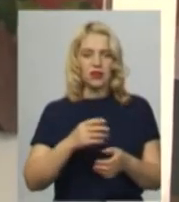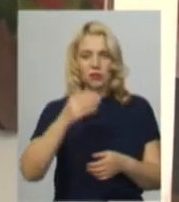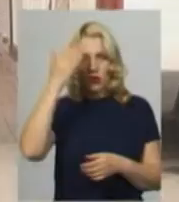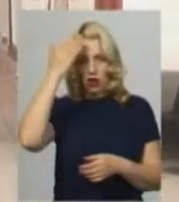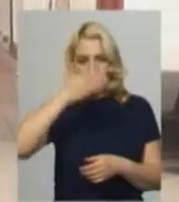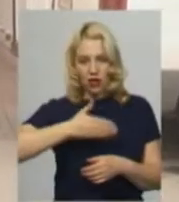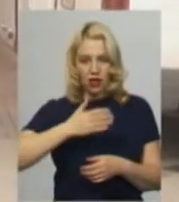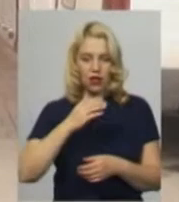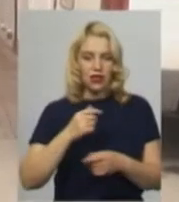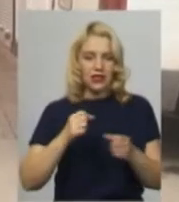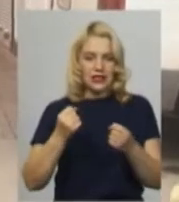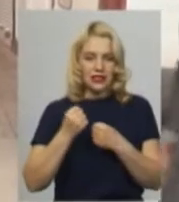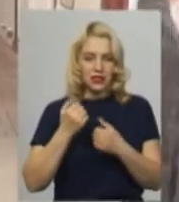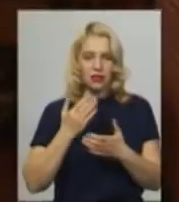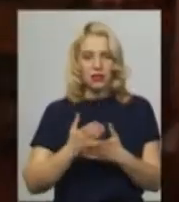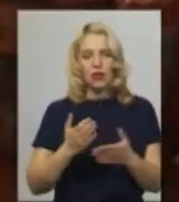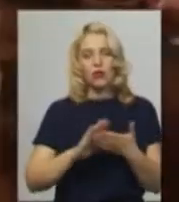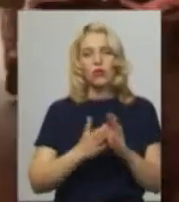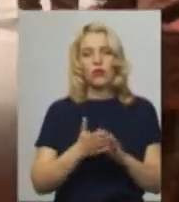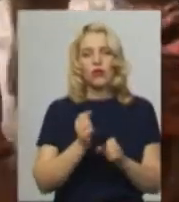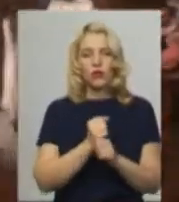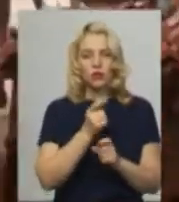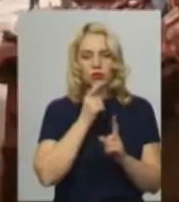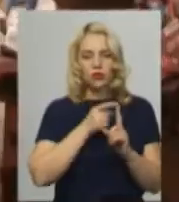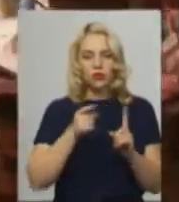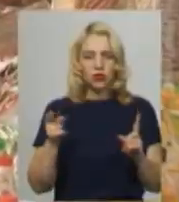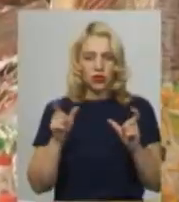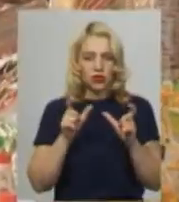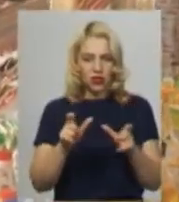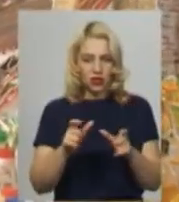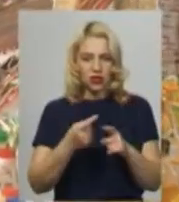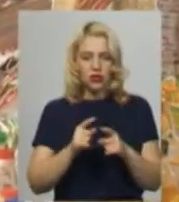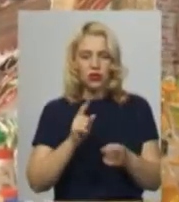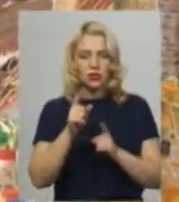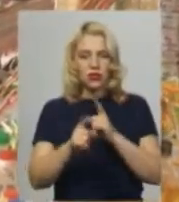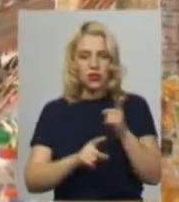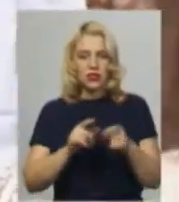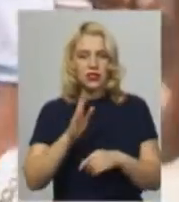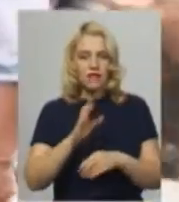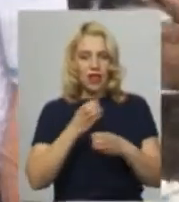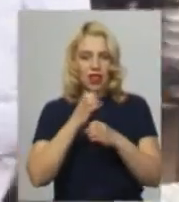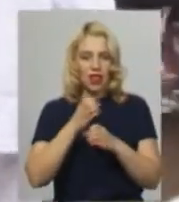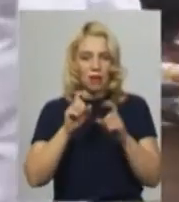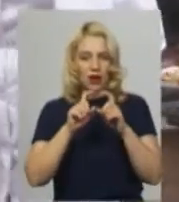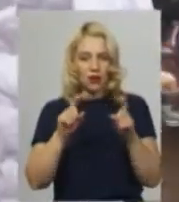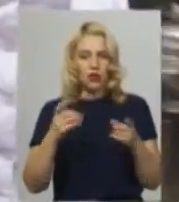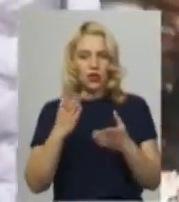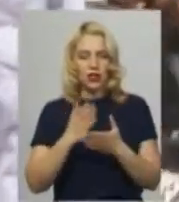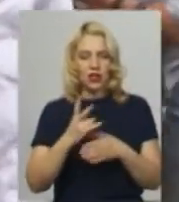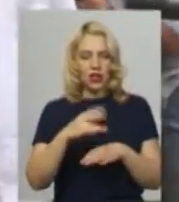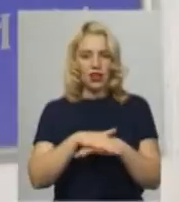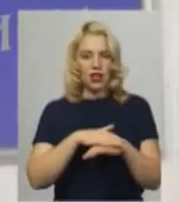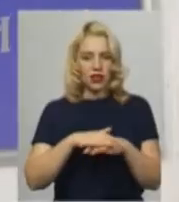екрани маємо. Умови роботи під час карантину змінилися і у лабораторії, яка знаходиться на ринку. Каже завідуюча Хмельницькою